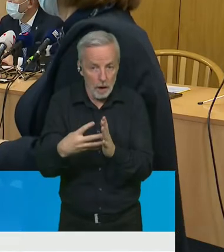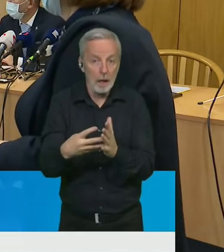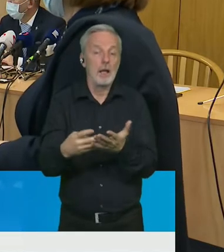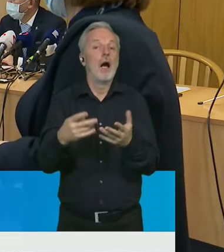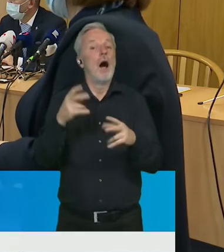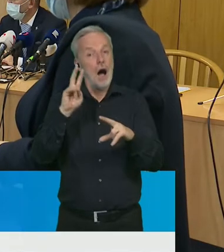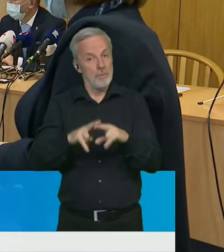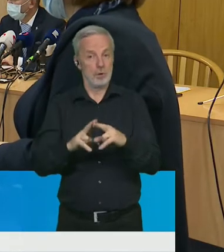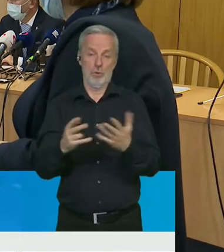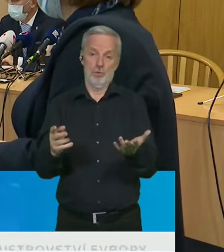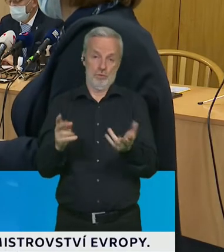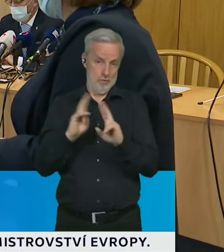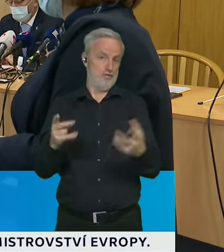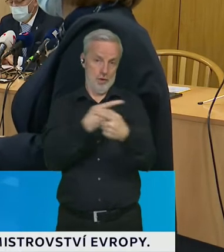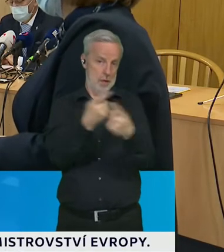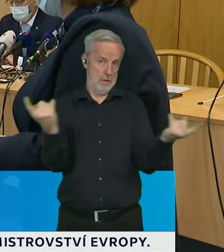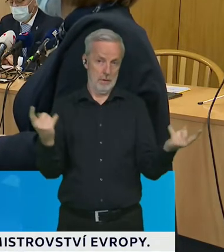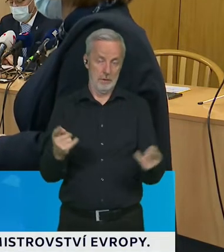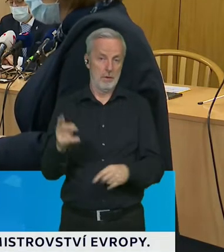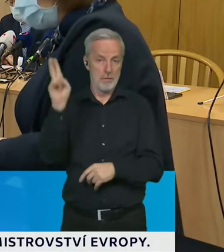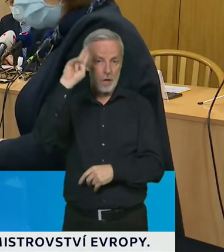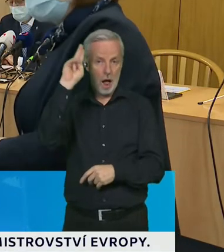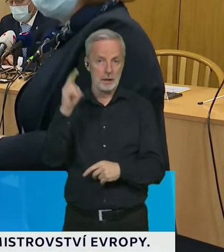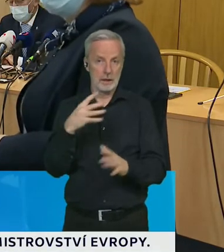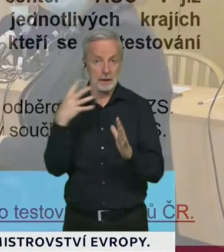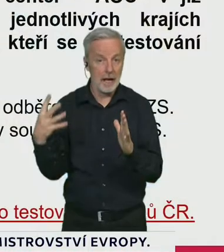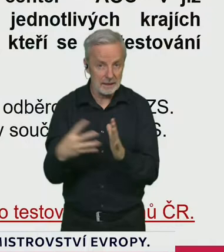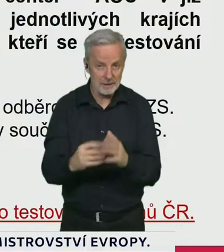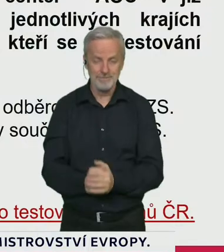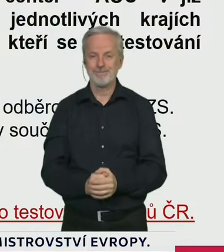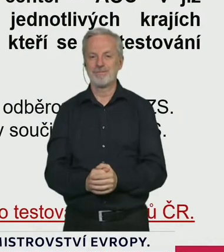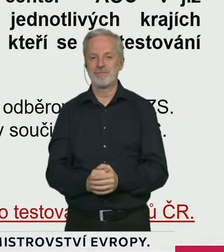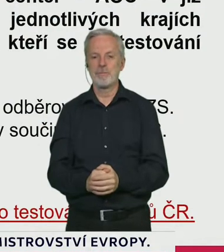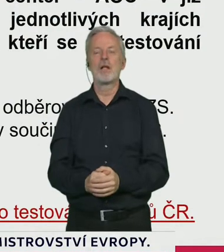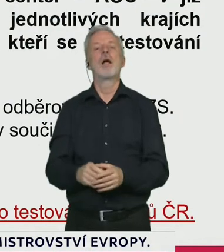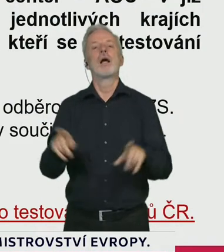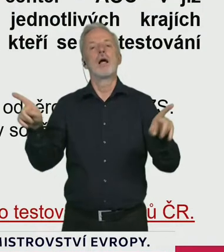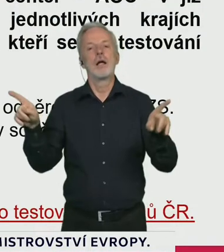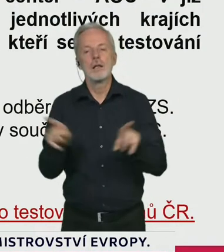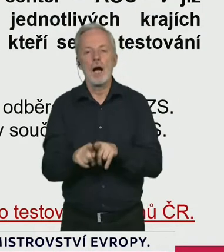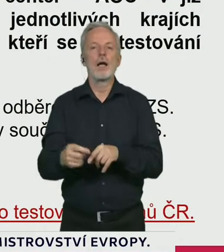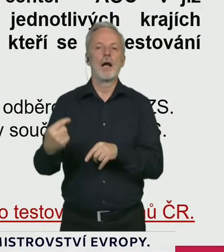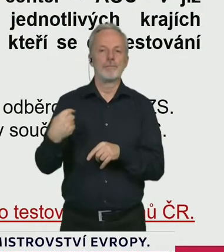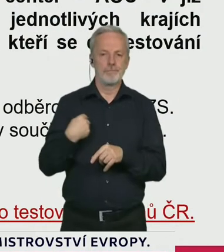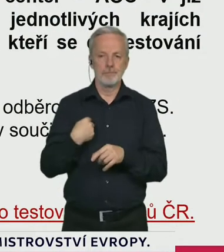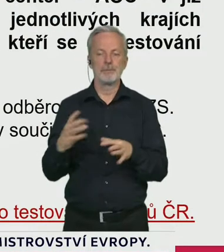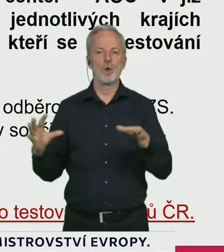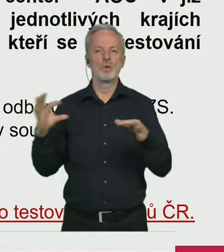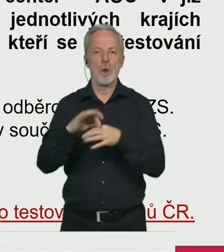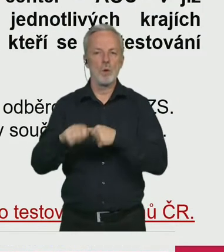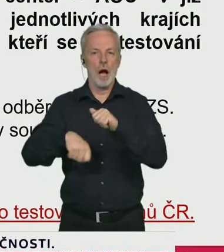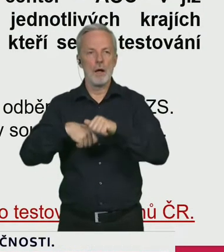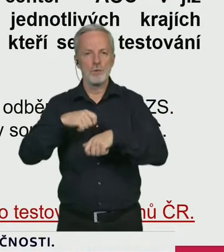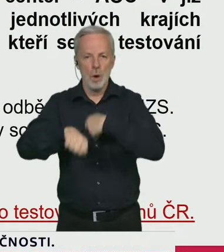otestovat. Také ve spolupráci s kraji a s hasičským záchranným zborem